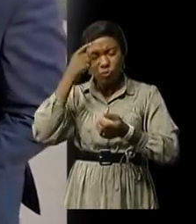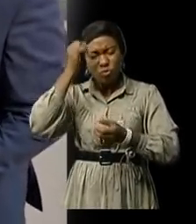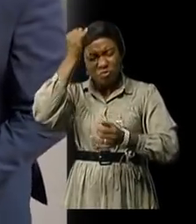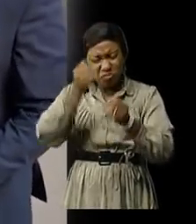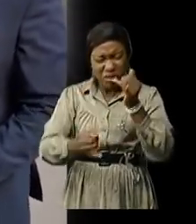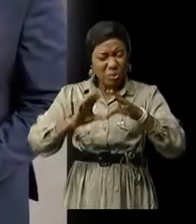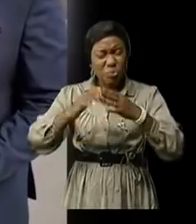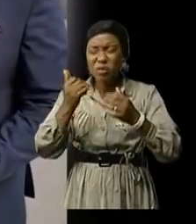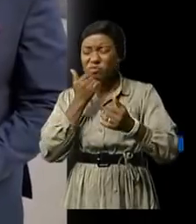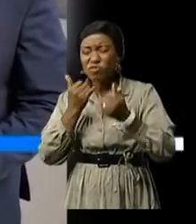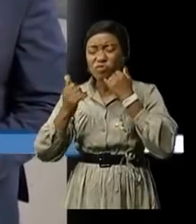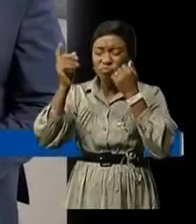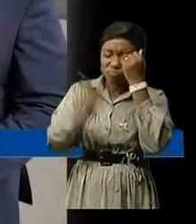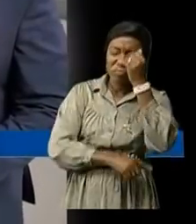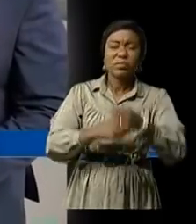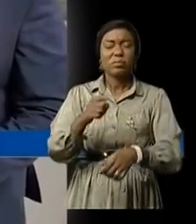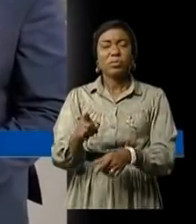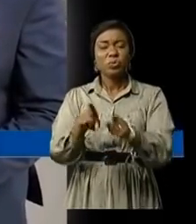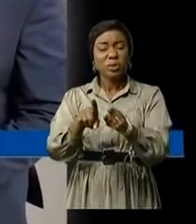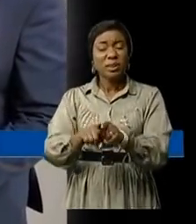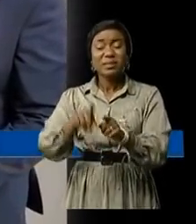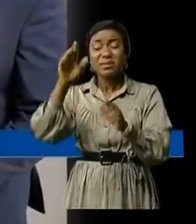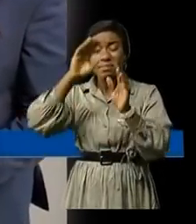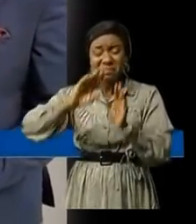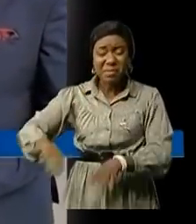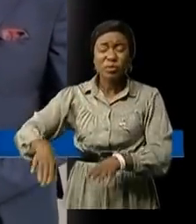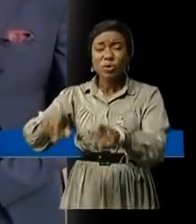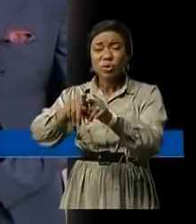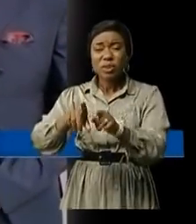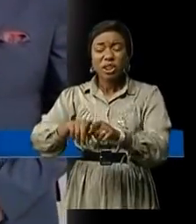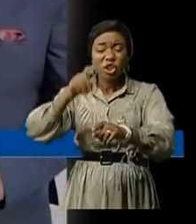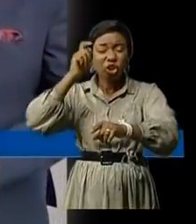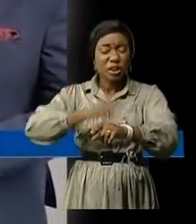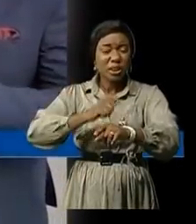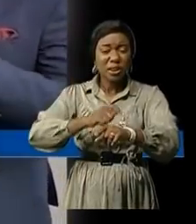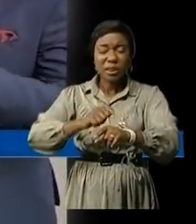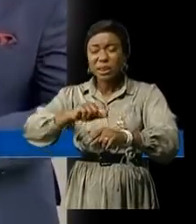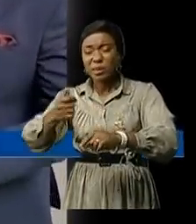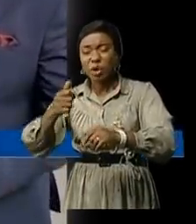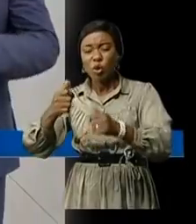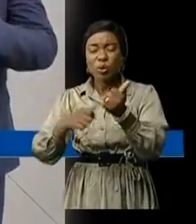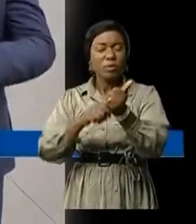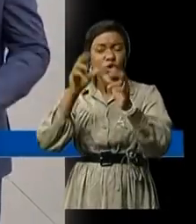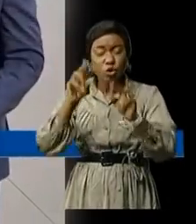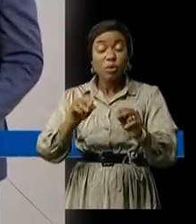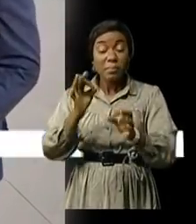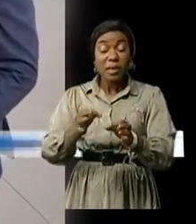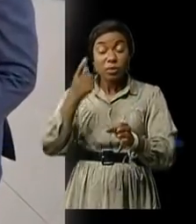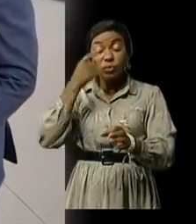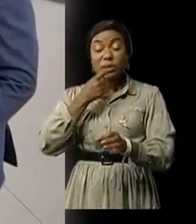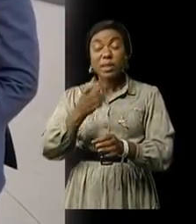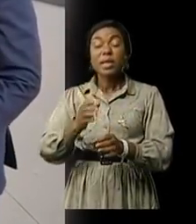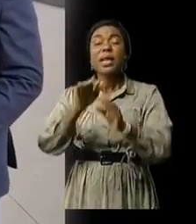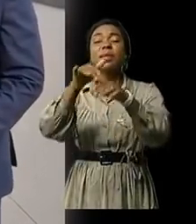'impunité parce qu'on doit combattre l'impunité il n'y aura pas justice transitionnelle sans une vraie justice nous saluons l